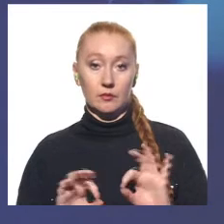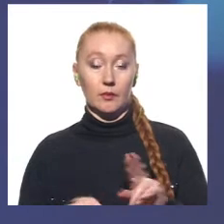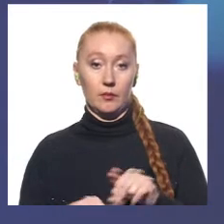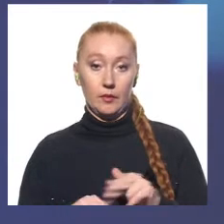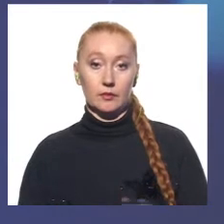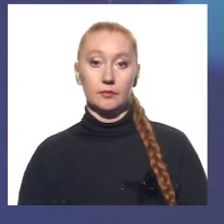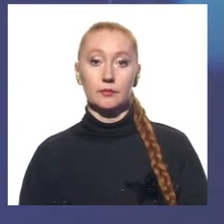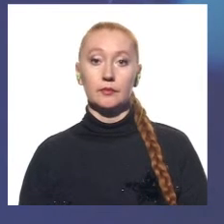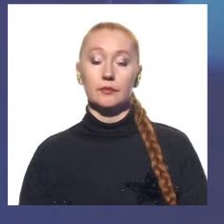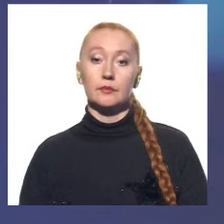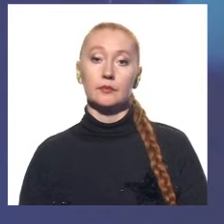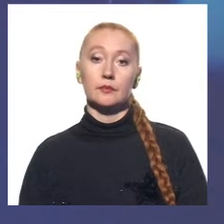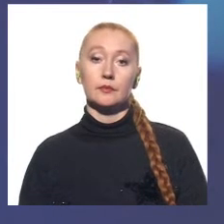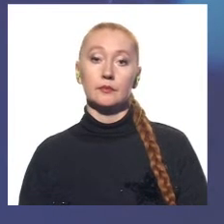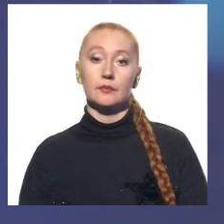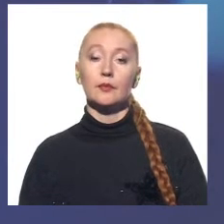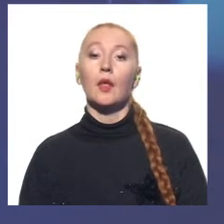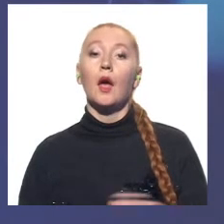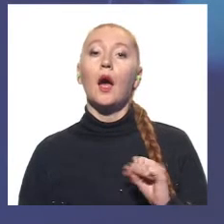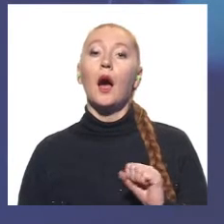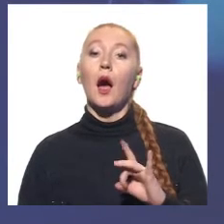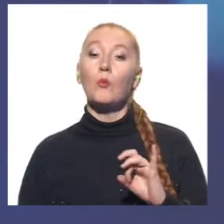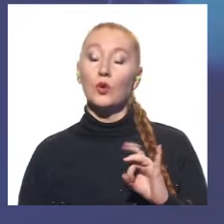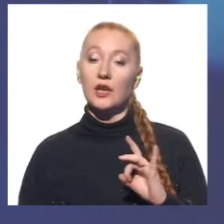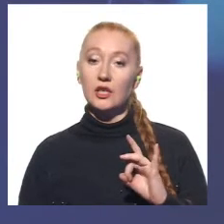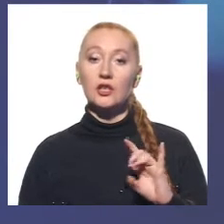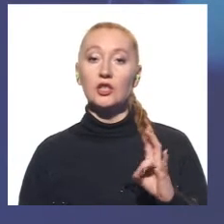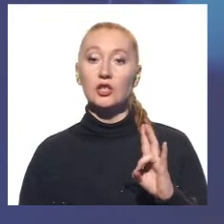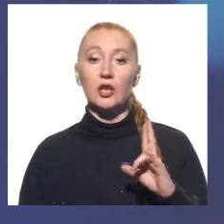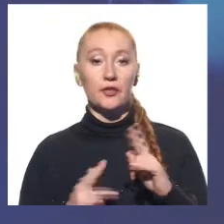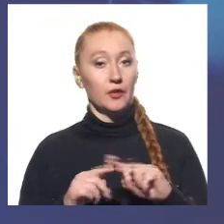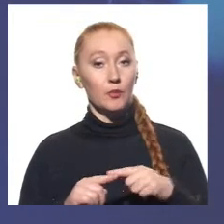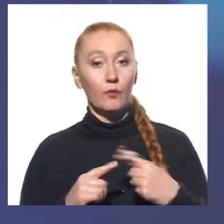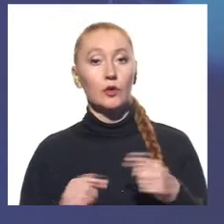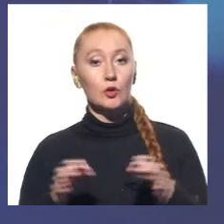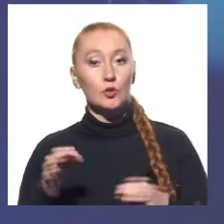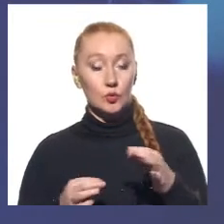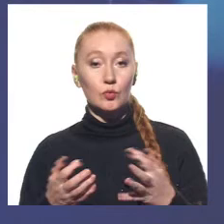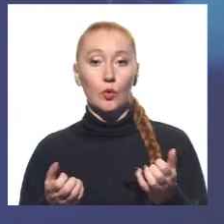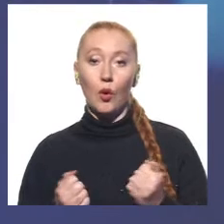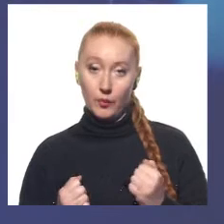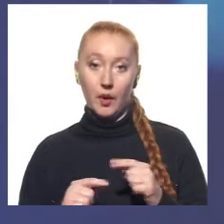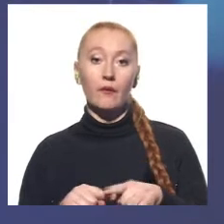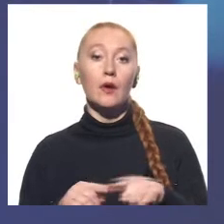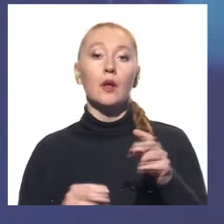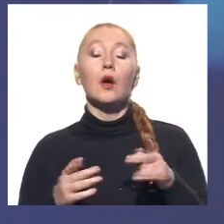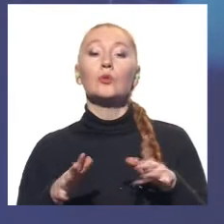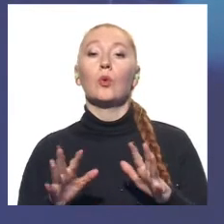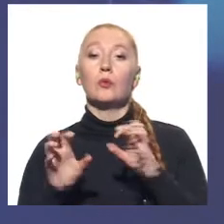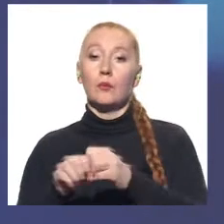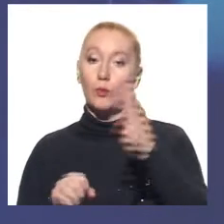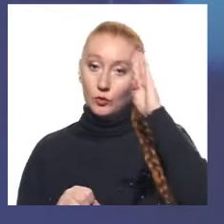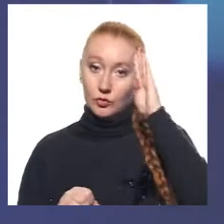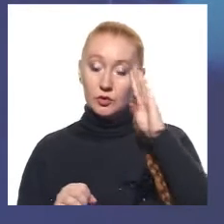правоохоронцями. Амур, Нижньодніпровський районний суд, обрав міру запобіжного заходу підозрюваному у нападі на